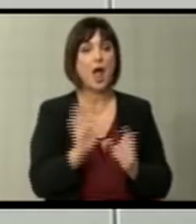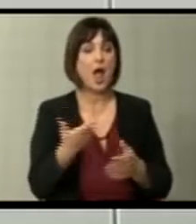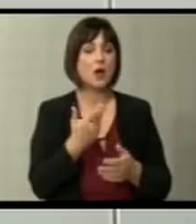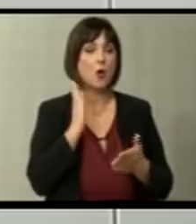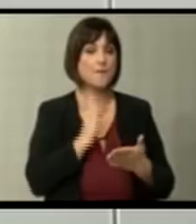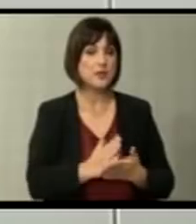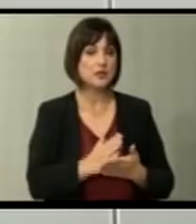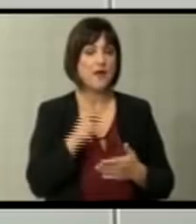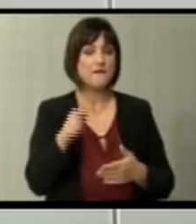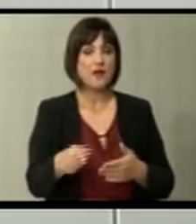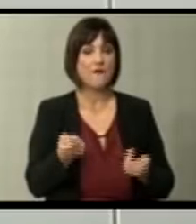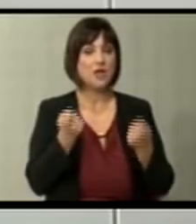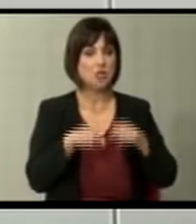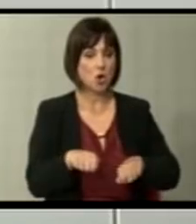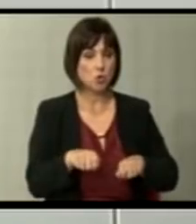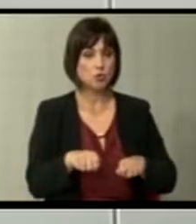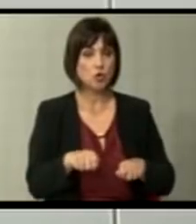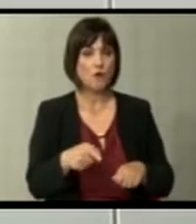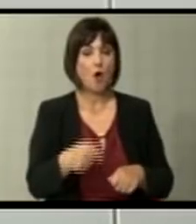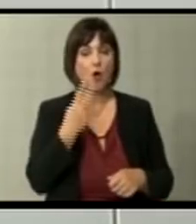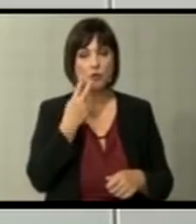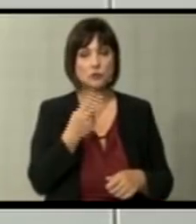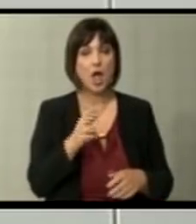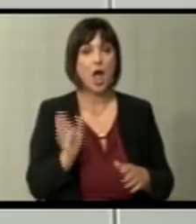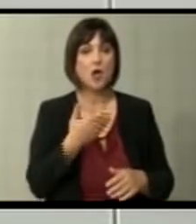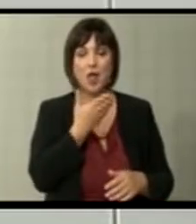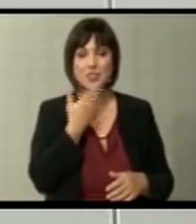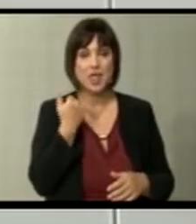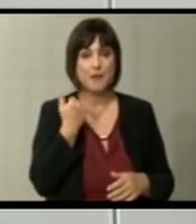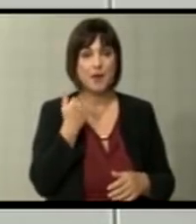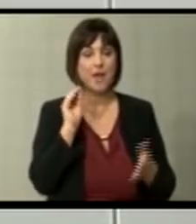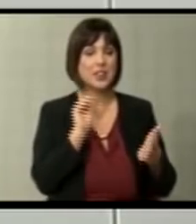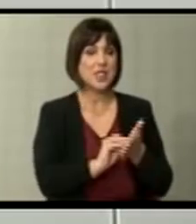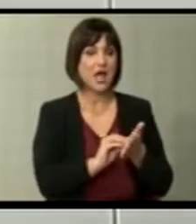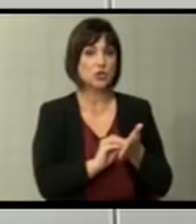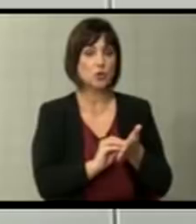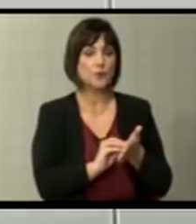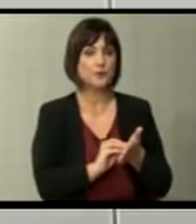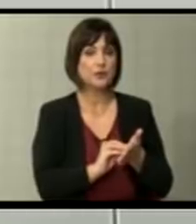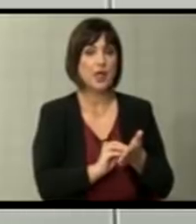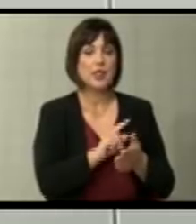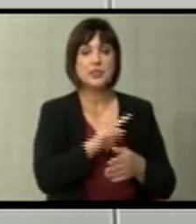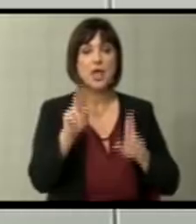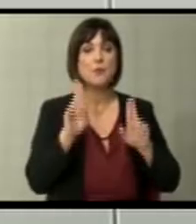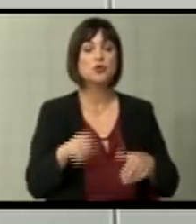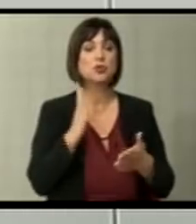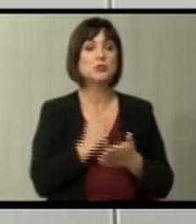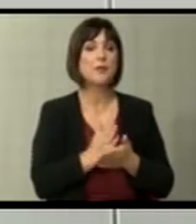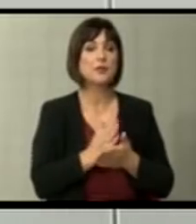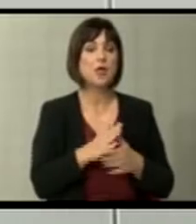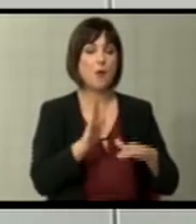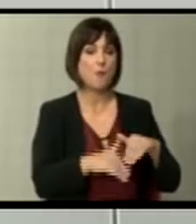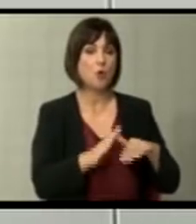биде ВАТОВ заключокот затоа што очигледно е ако нема датум не може да биде